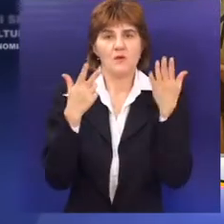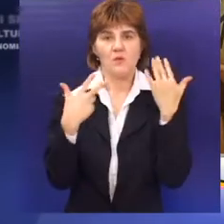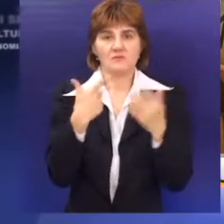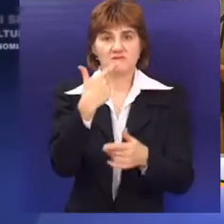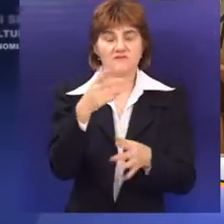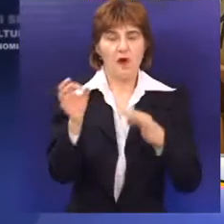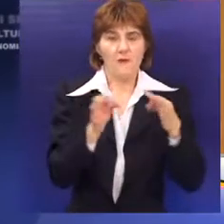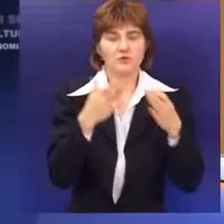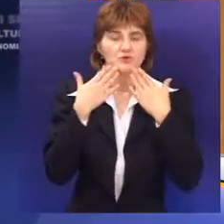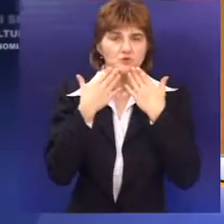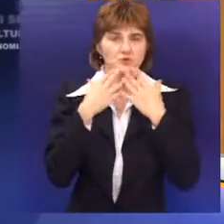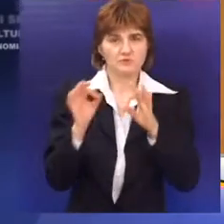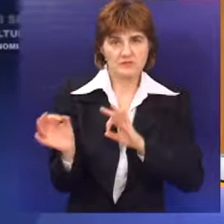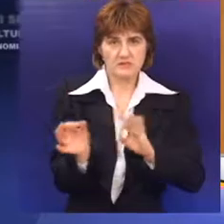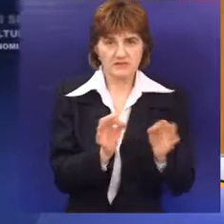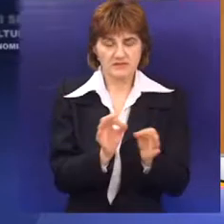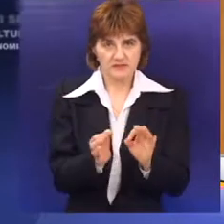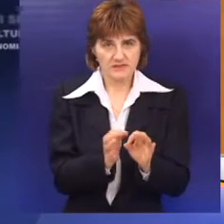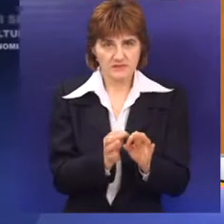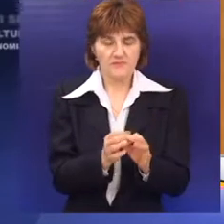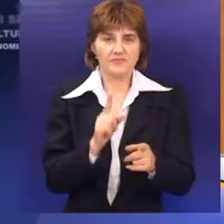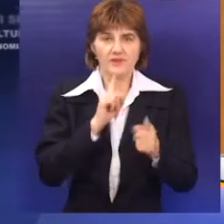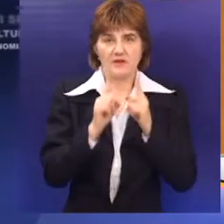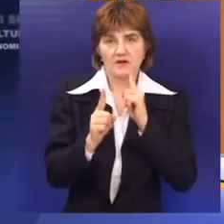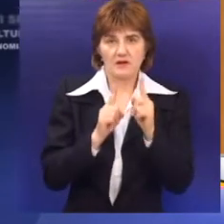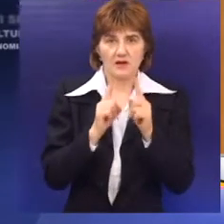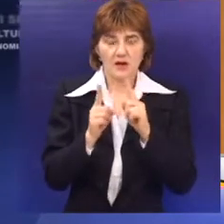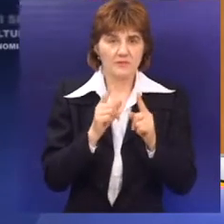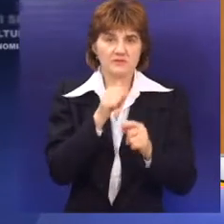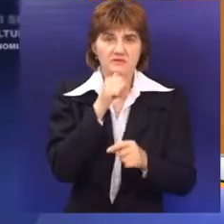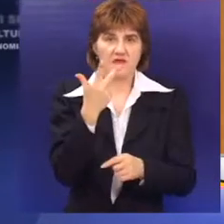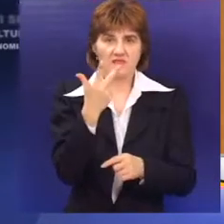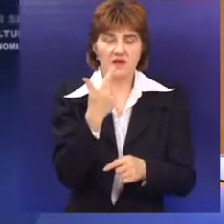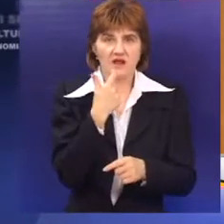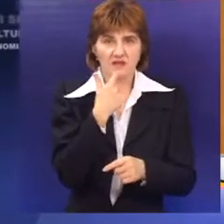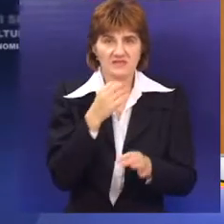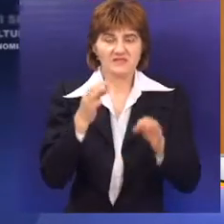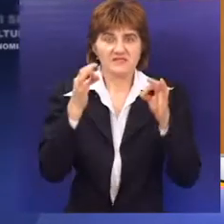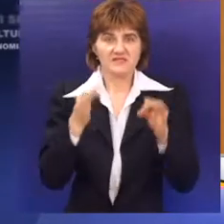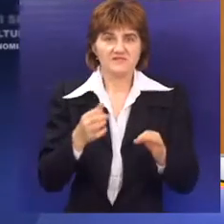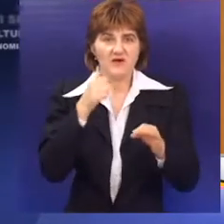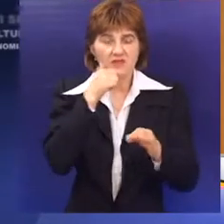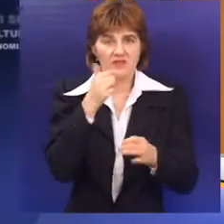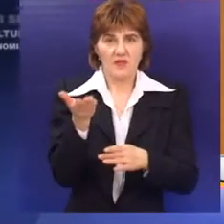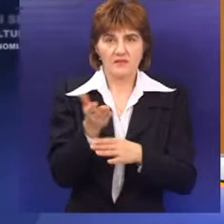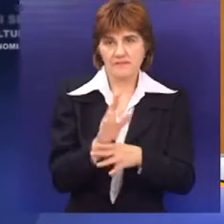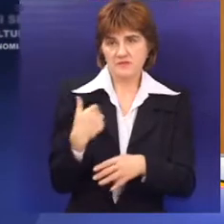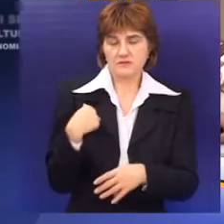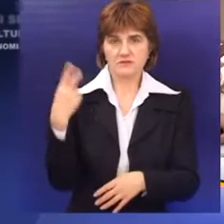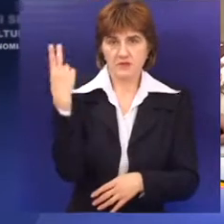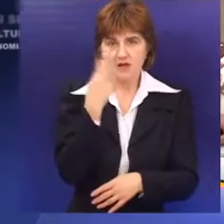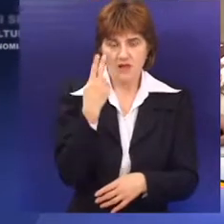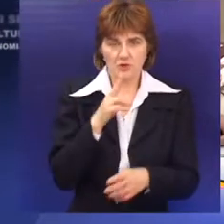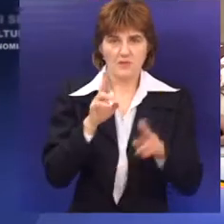slučajeva. Komunikacija između Ines i njenih kolega sa građanima je trojezična. Svakodnevno primaju predstavke građana i